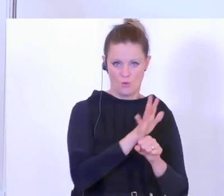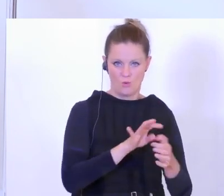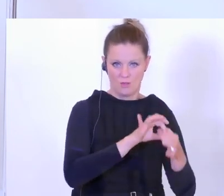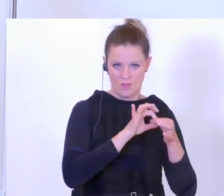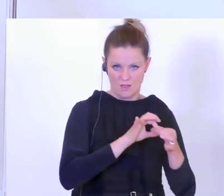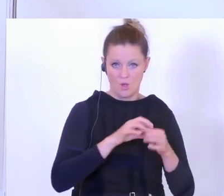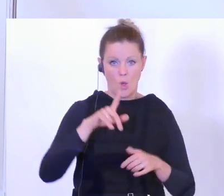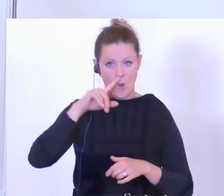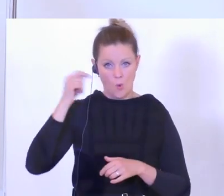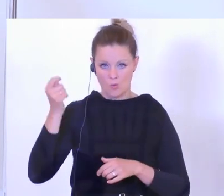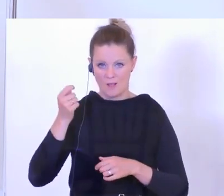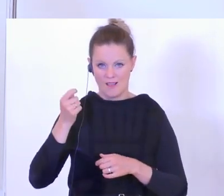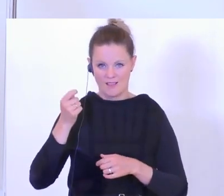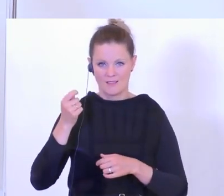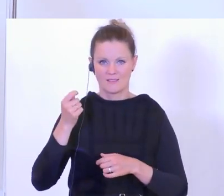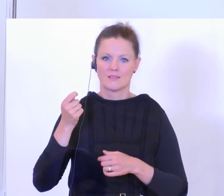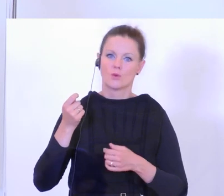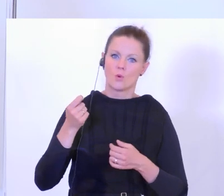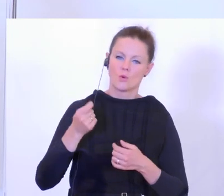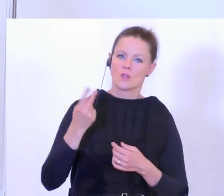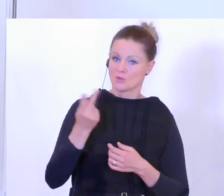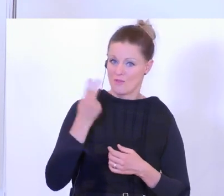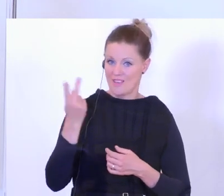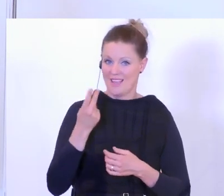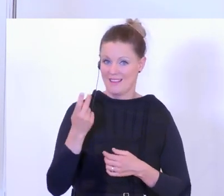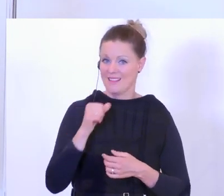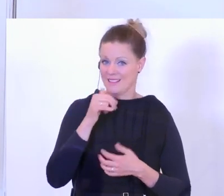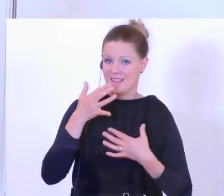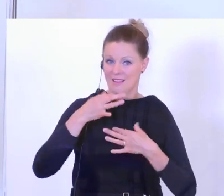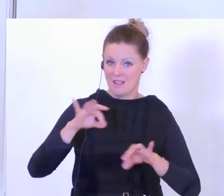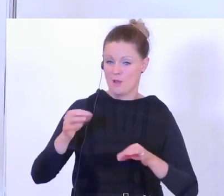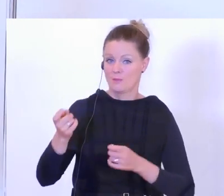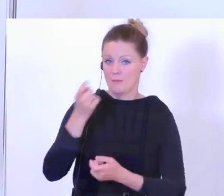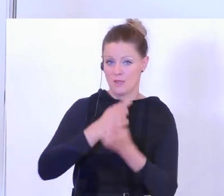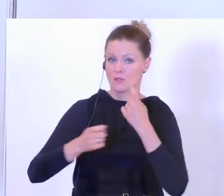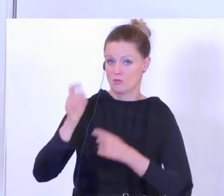Grenze, betreffend Kampf gegen illegale Migration, die sind nach wie vor aufrecht.